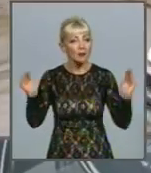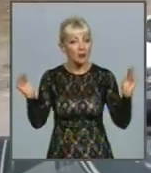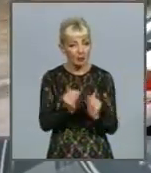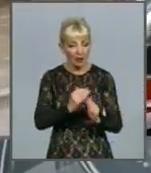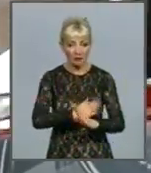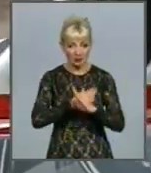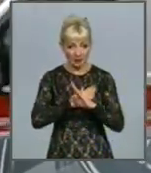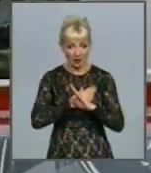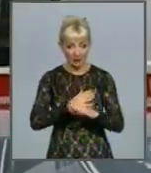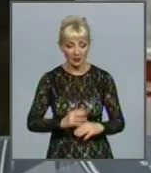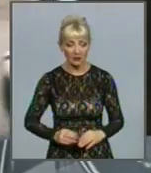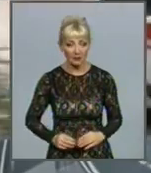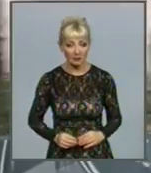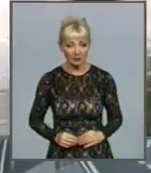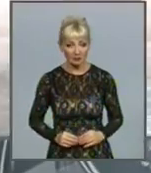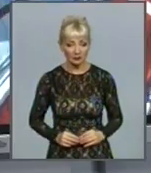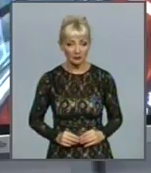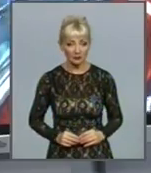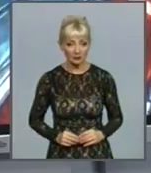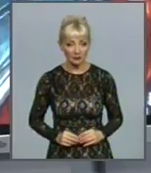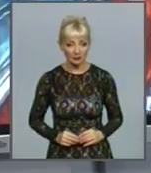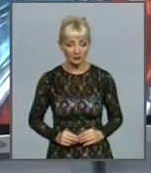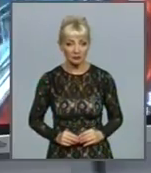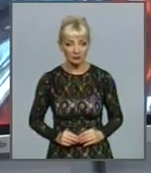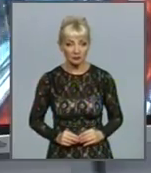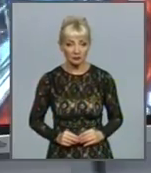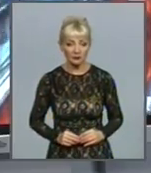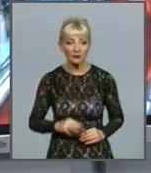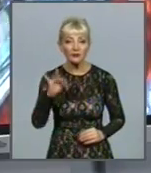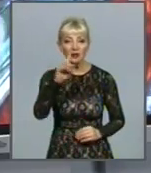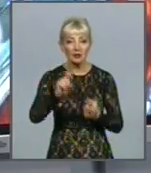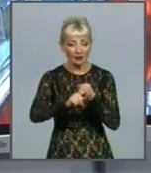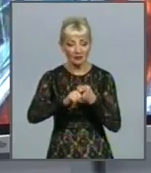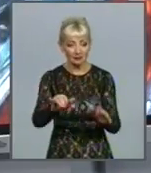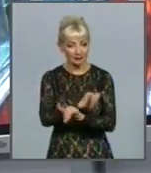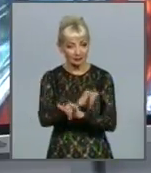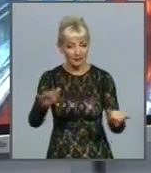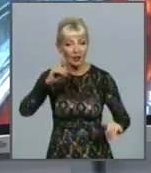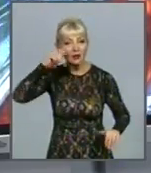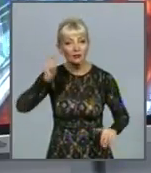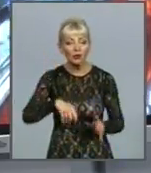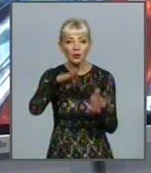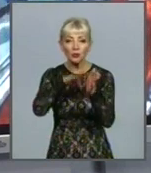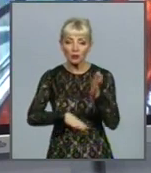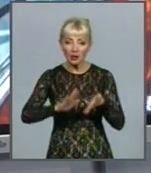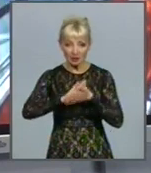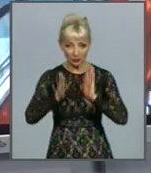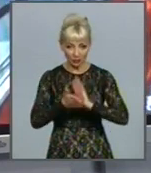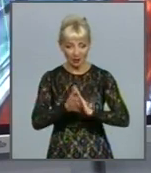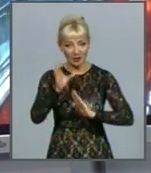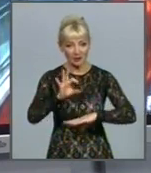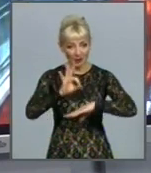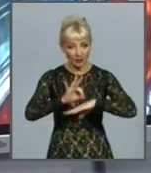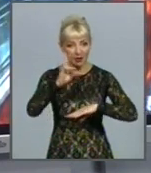Сушко, Євген Кличко, Харківські Звісті. Через пандемію коронавірусу в Україні погіршилася ситуація із